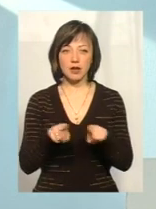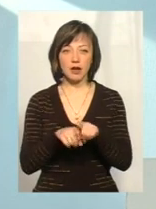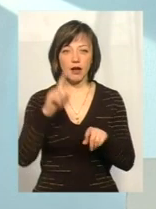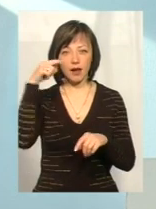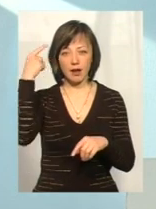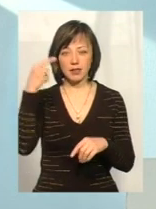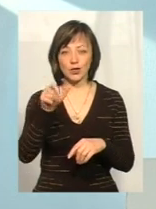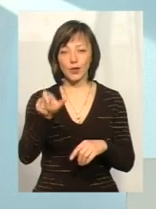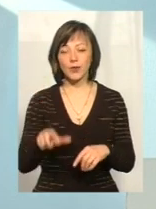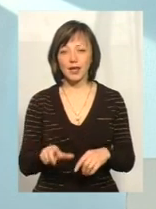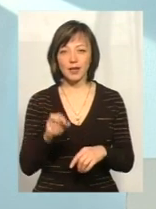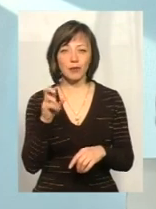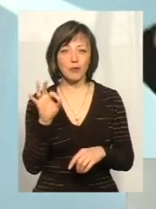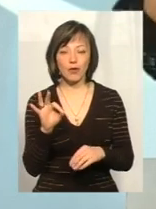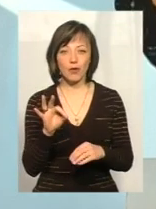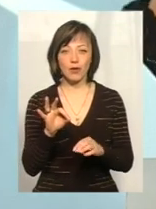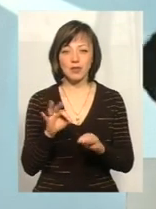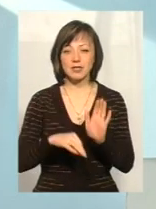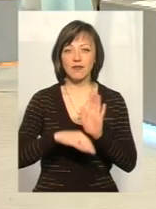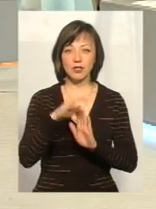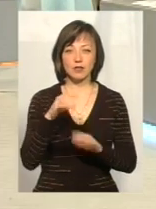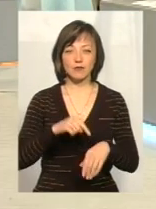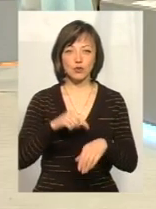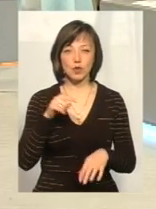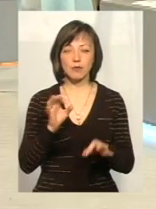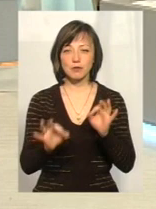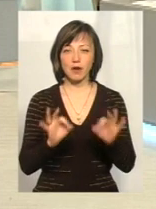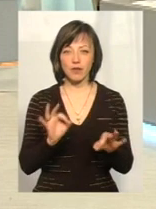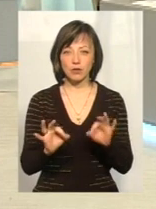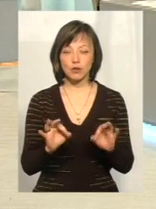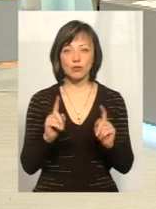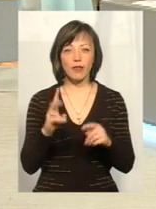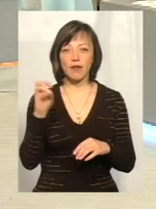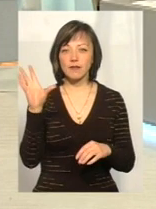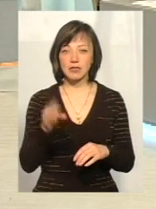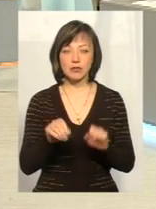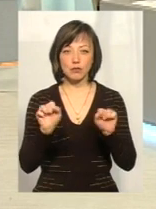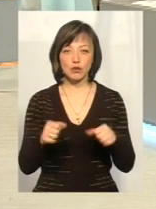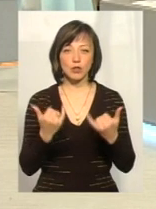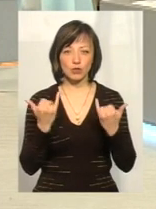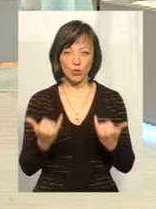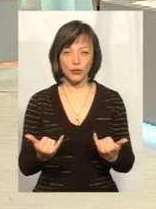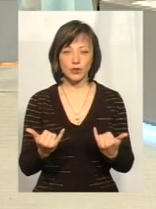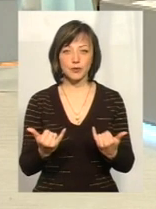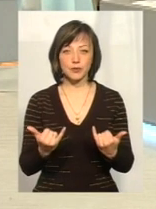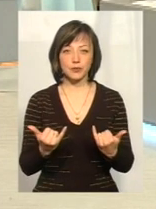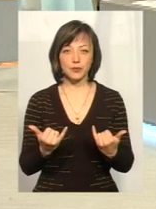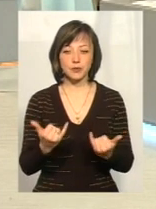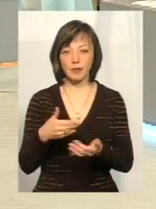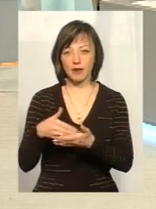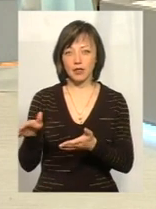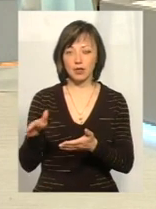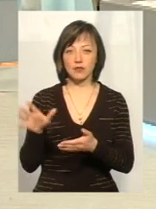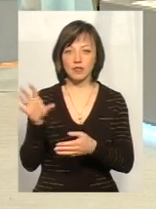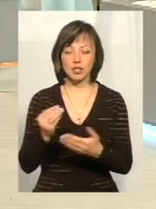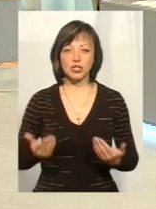людина, тому що з завищеним таким відчуттям справедливості. Тому що не всі можуть на сьогодні відкинути